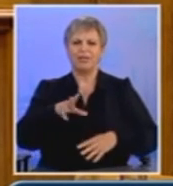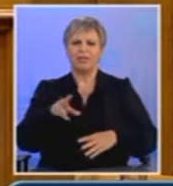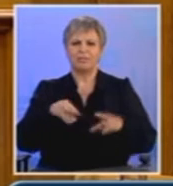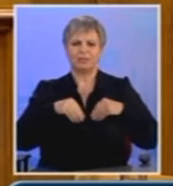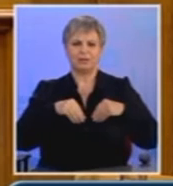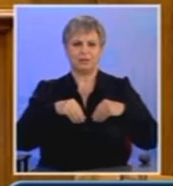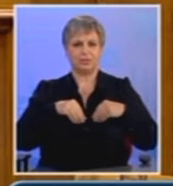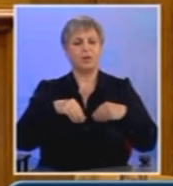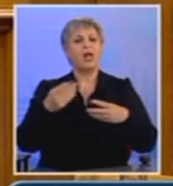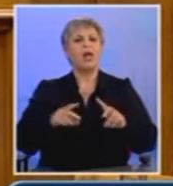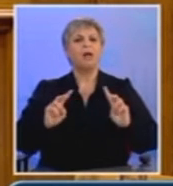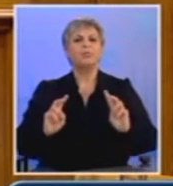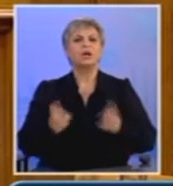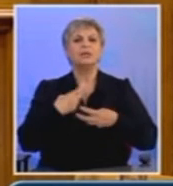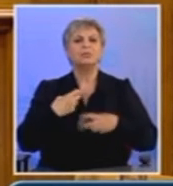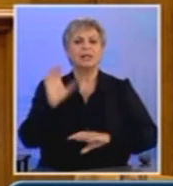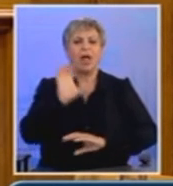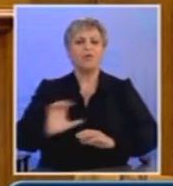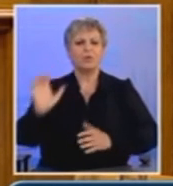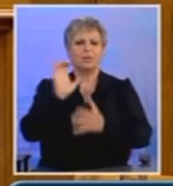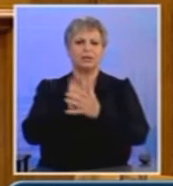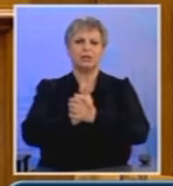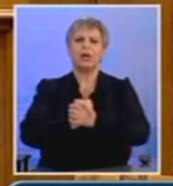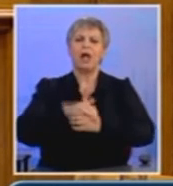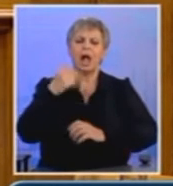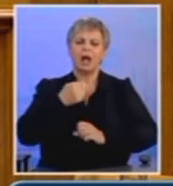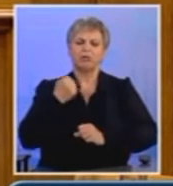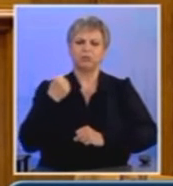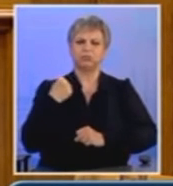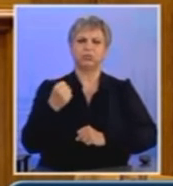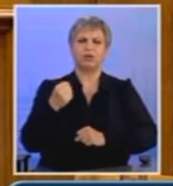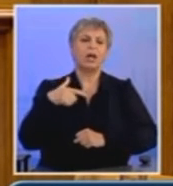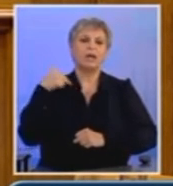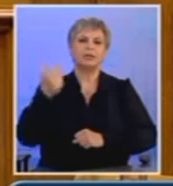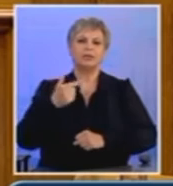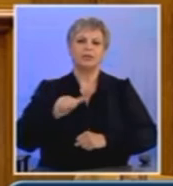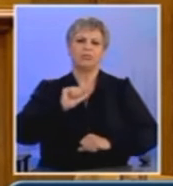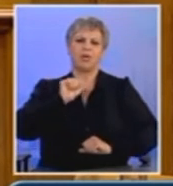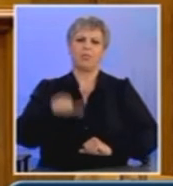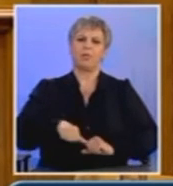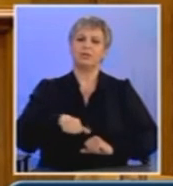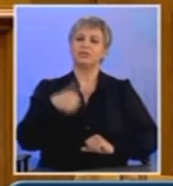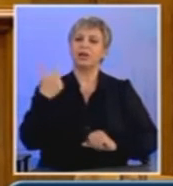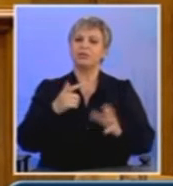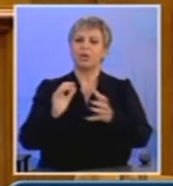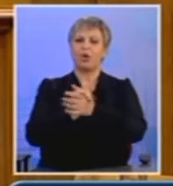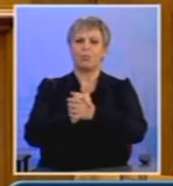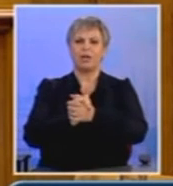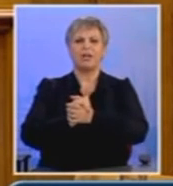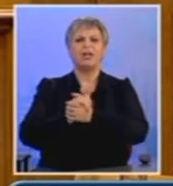Ευρωπαϊκή Ένωση είναι μια αντιδραστική ή υπεριαλιστική συμμαχία, η οποία δεν αλλάζει με δημοψηφίσματα.